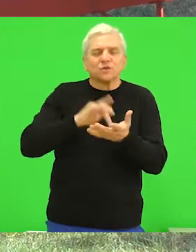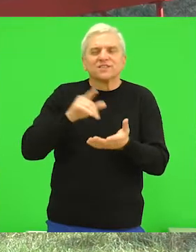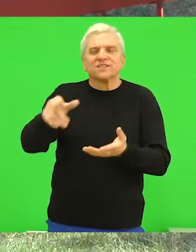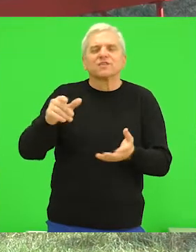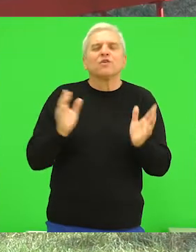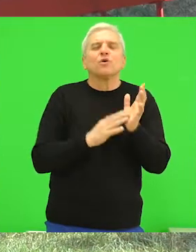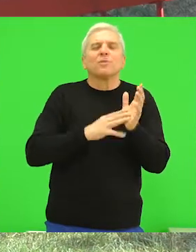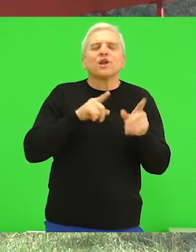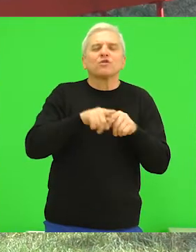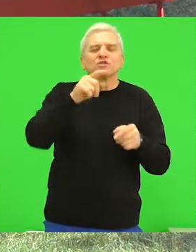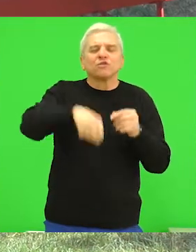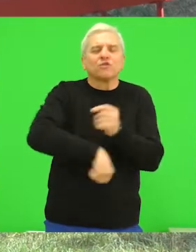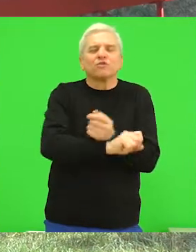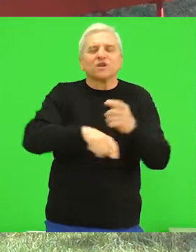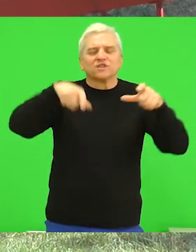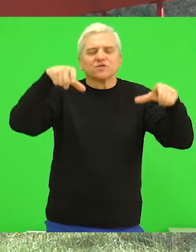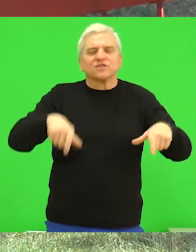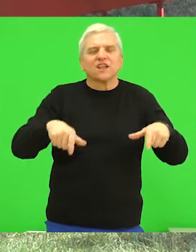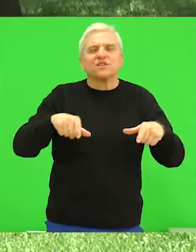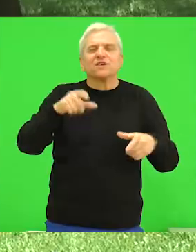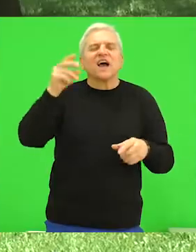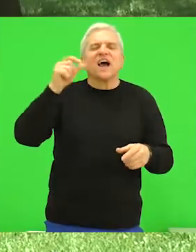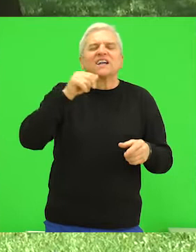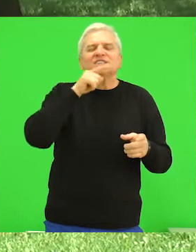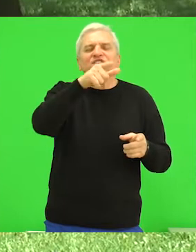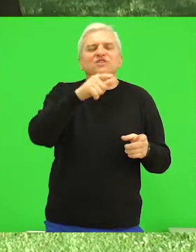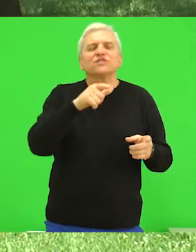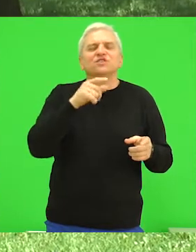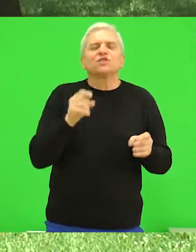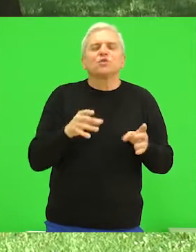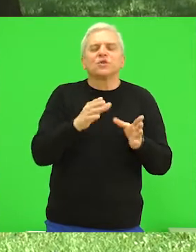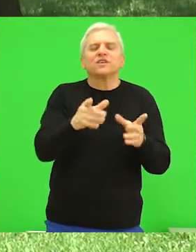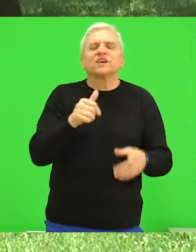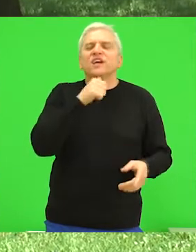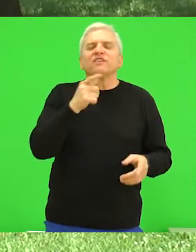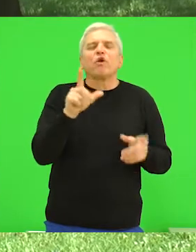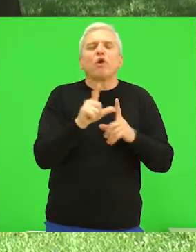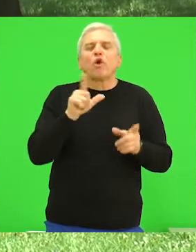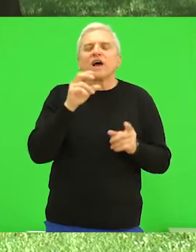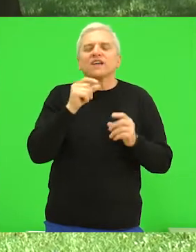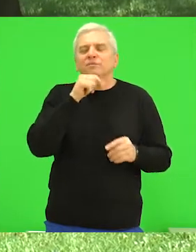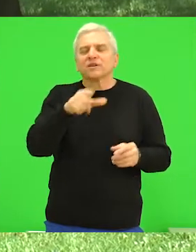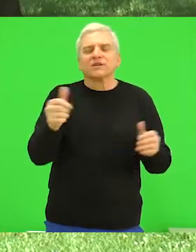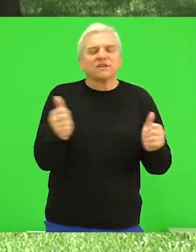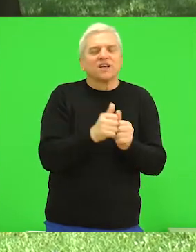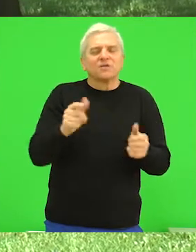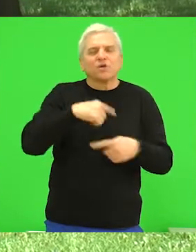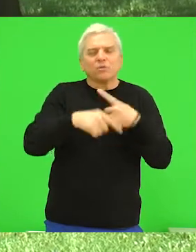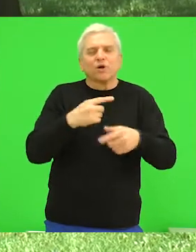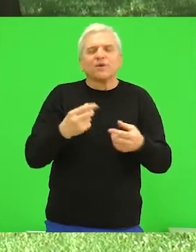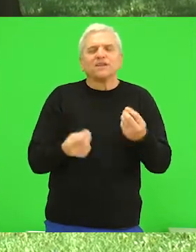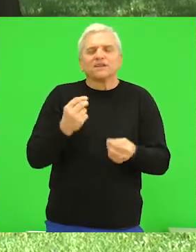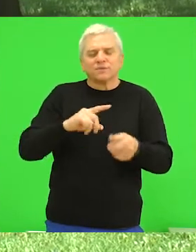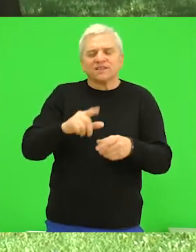u centru, u Mileševu kod futbalskog igrališta, a u Radičeviću u ulici i Velo Leribara. Pored obnove